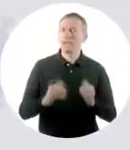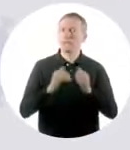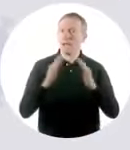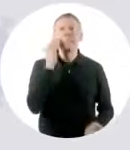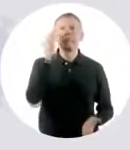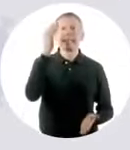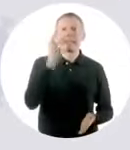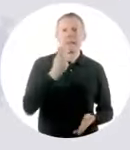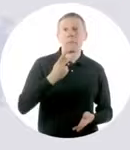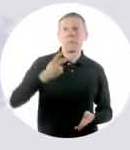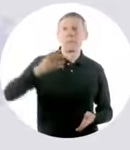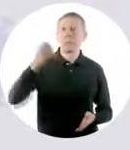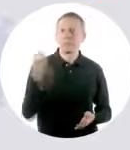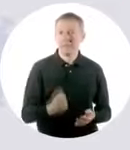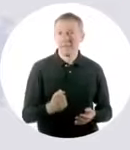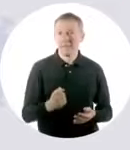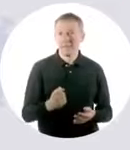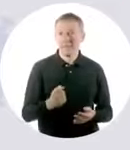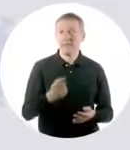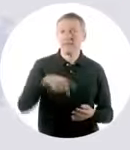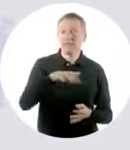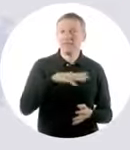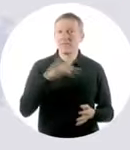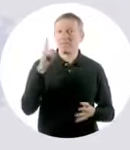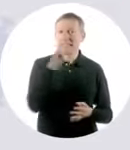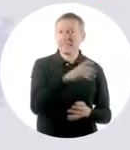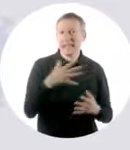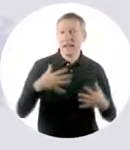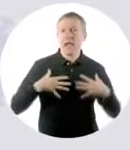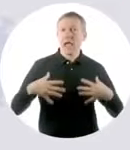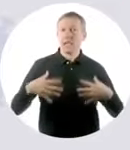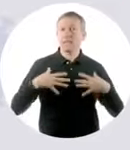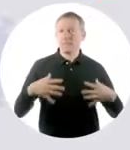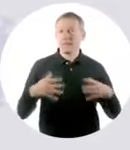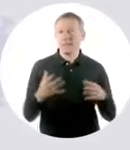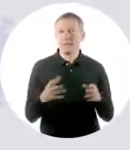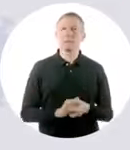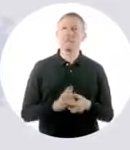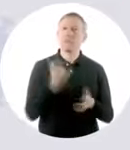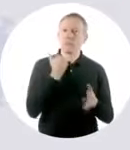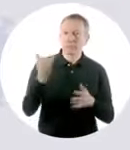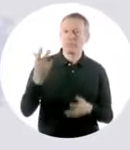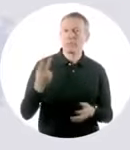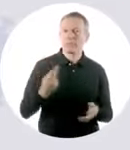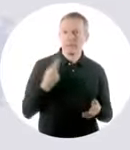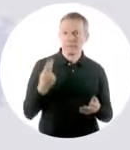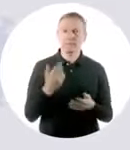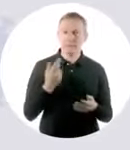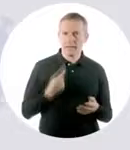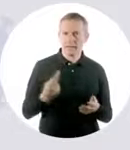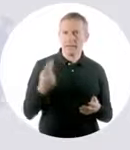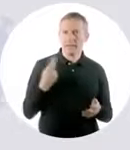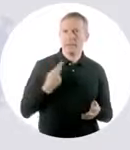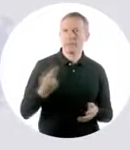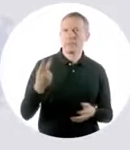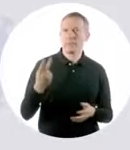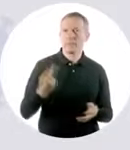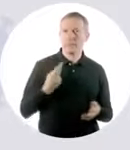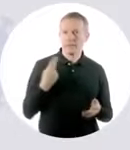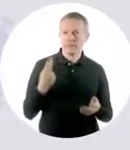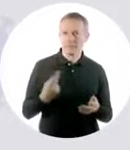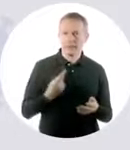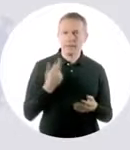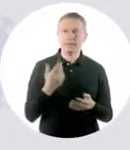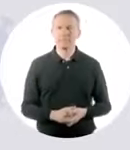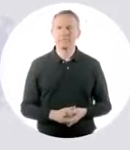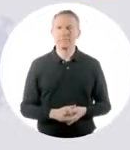restez chez vous. Si les signes s'aggravent, que vous avez des difficultés importantes à faire caca, appelez votre médecin. Et dites TG à votre